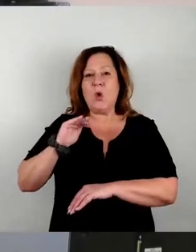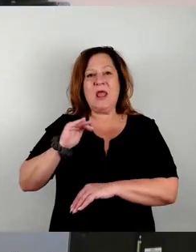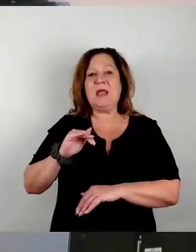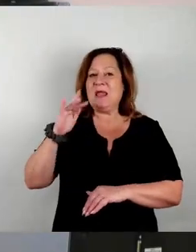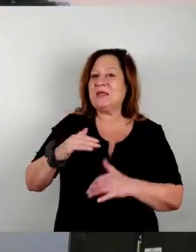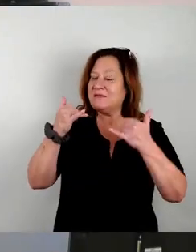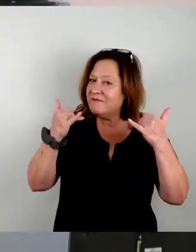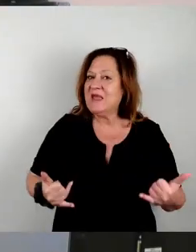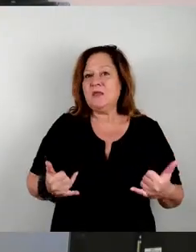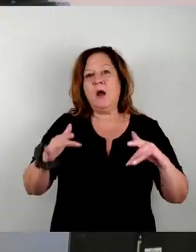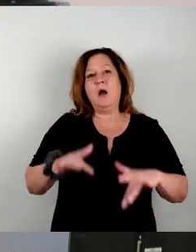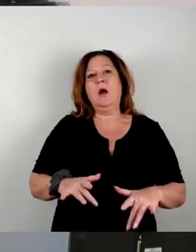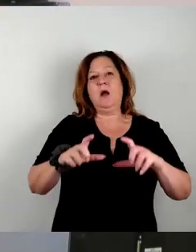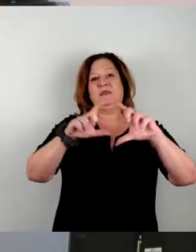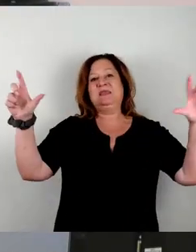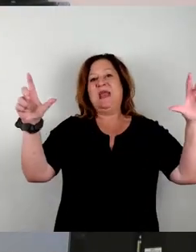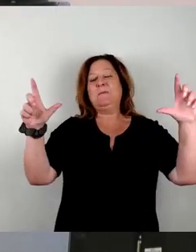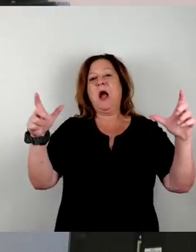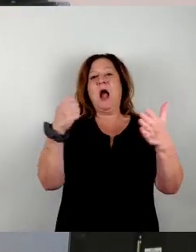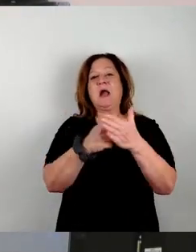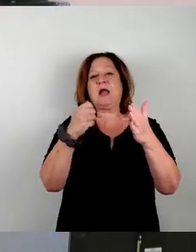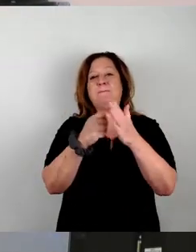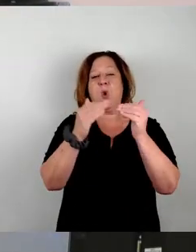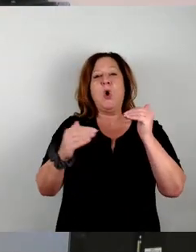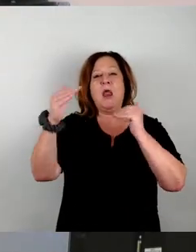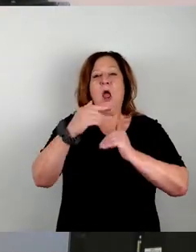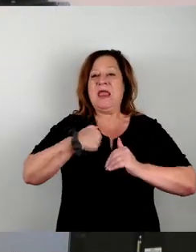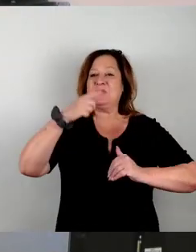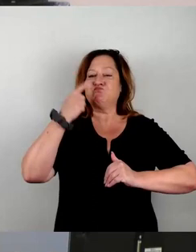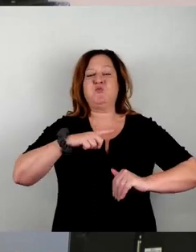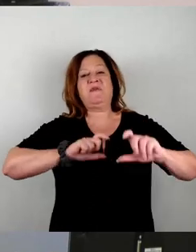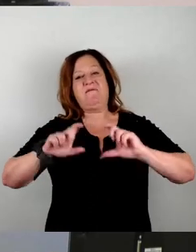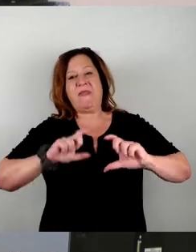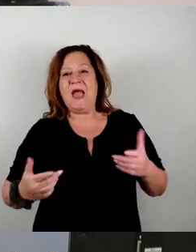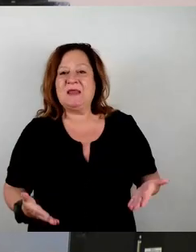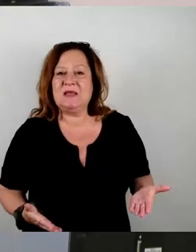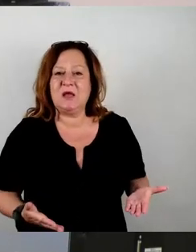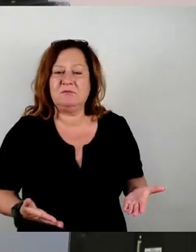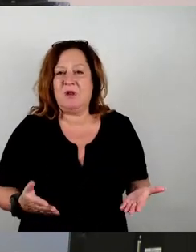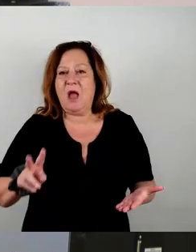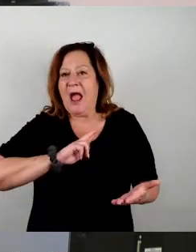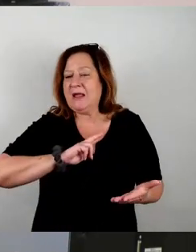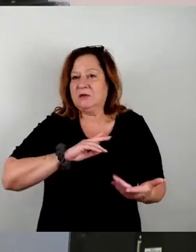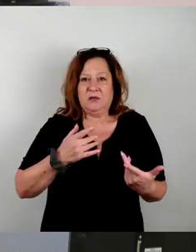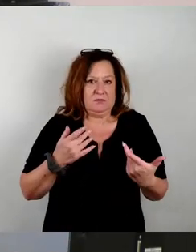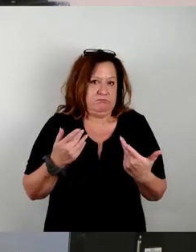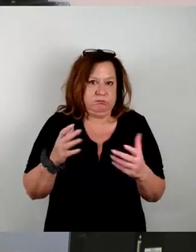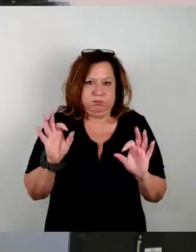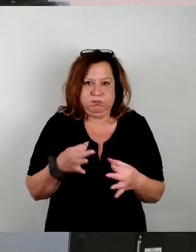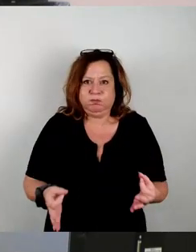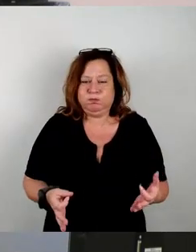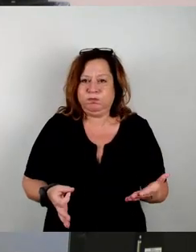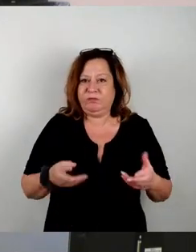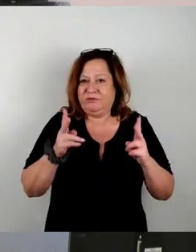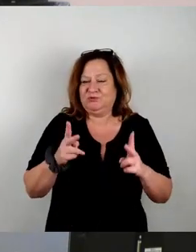Gebührenerhöhung verteidigen. Das ist natürlich auch nicht gerade das, was wir toll finden und was wir uns wünschen in so einer Stadtratssitzung. Aber